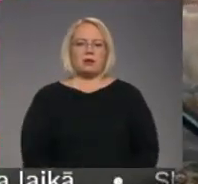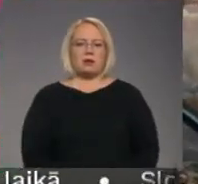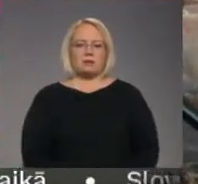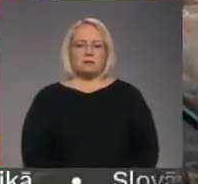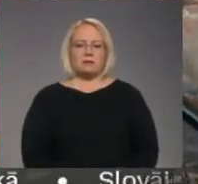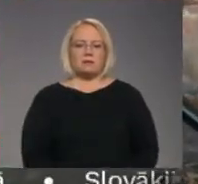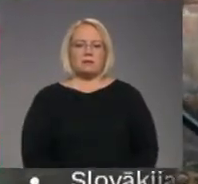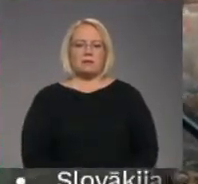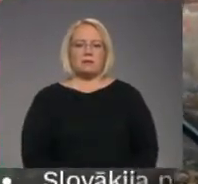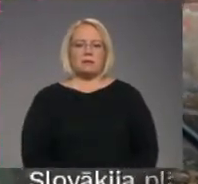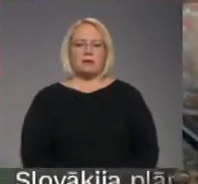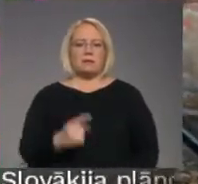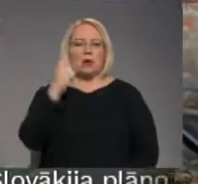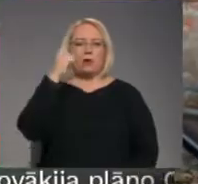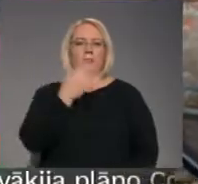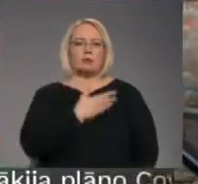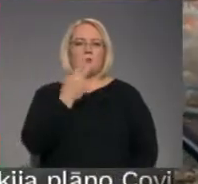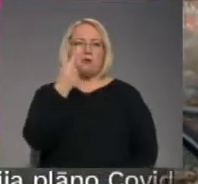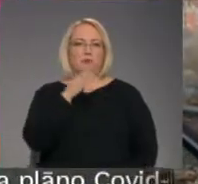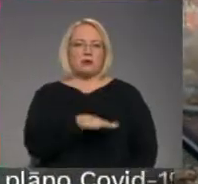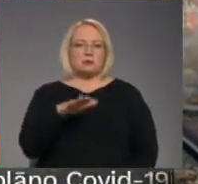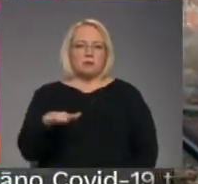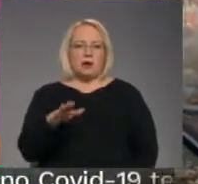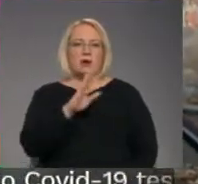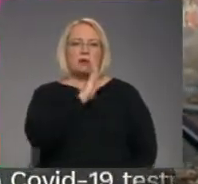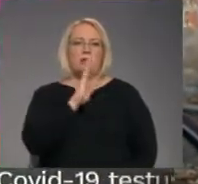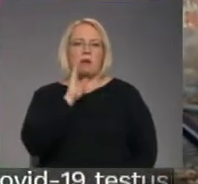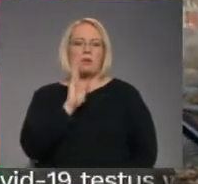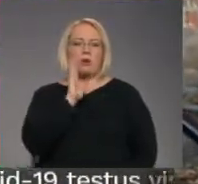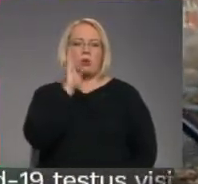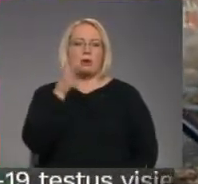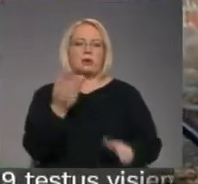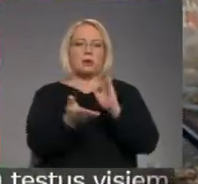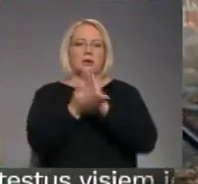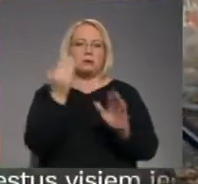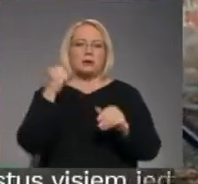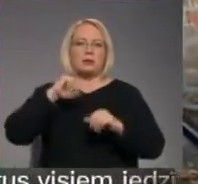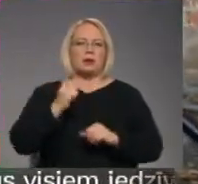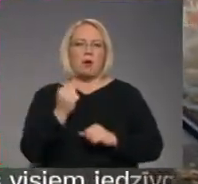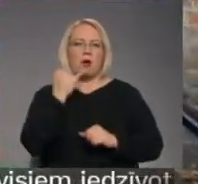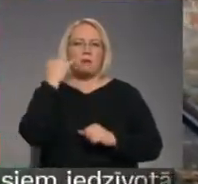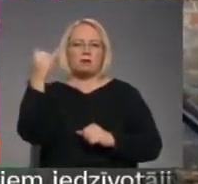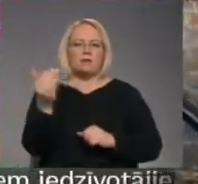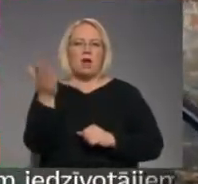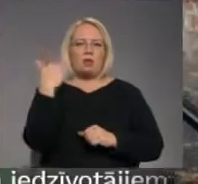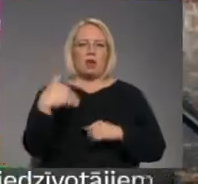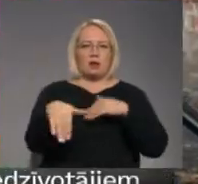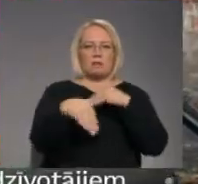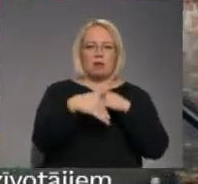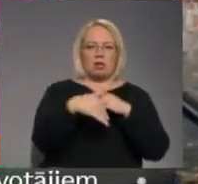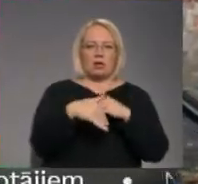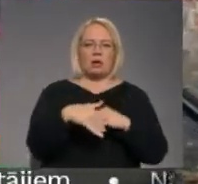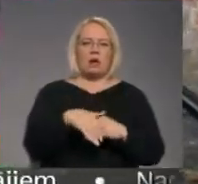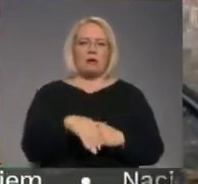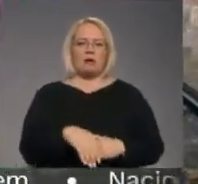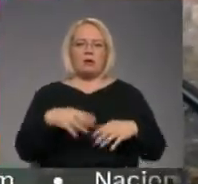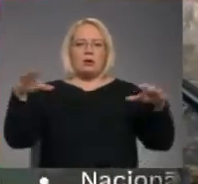jo man mājās dzīvo mazie bērni augšā divi. Mamma variet izsaucā, manu draugam pazvanīja, lai atnāk palīdzēt, jo sākāt